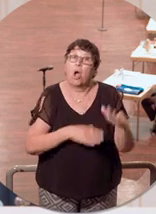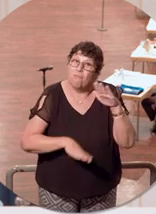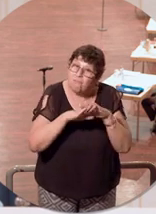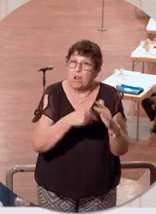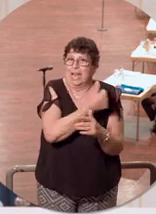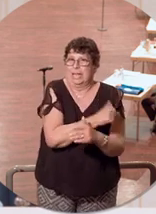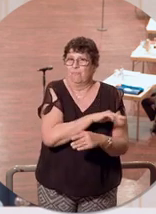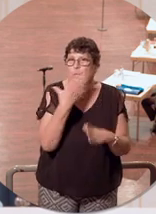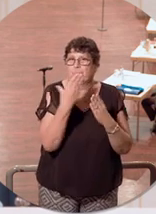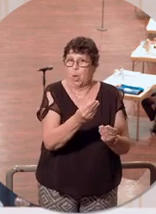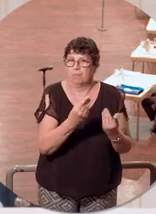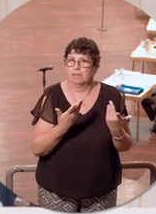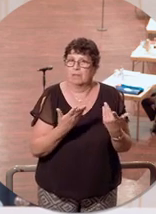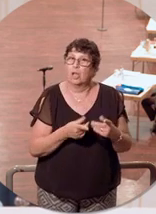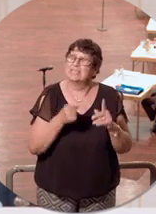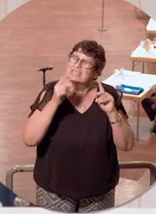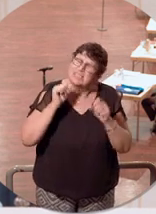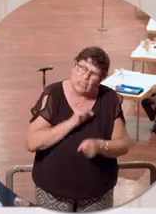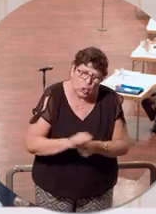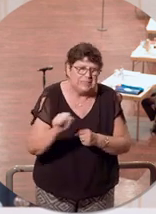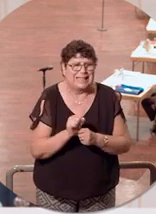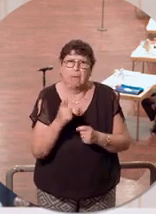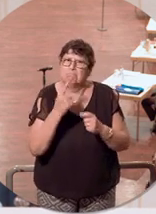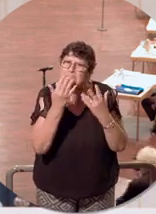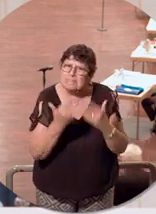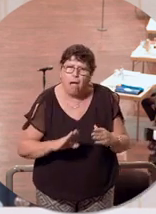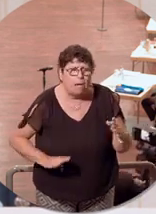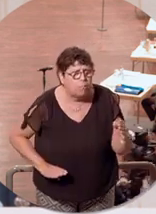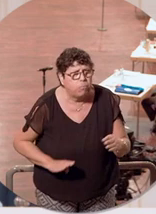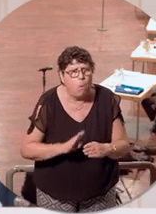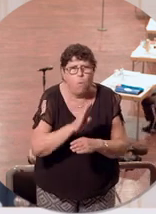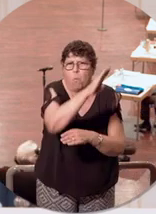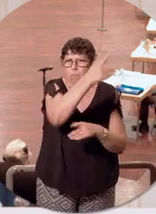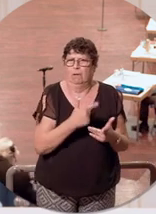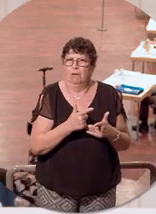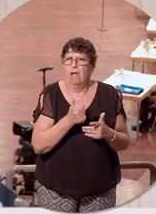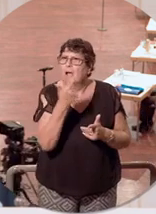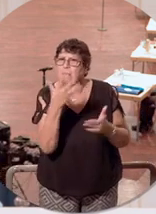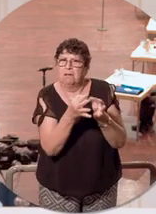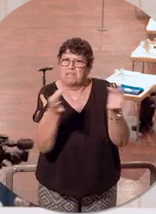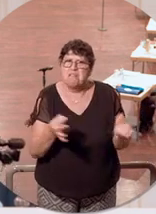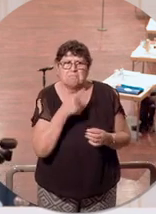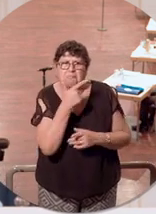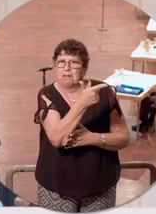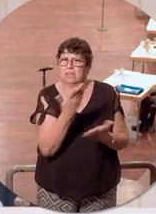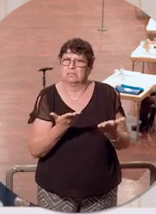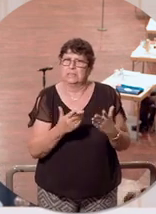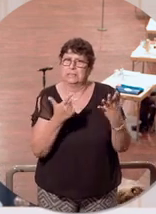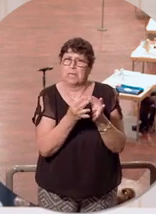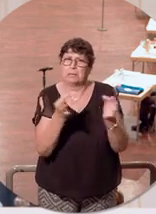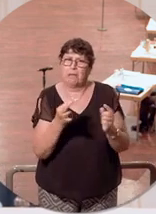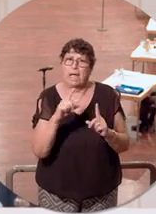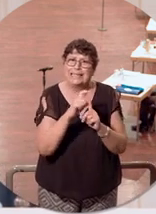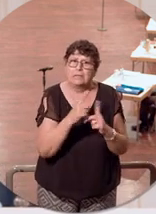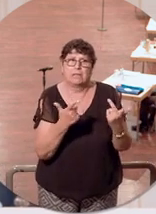teilweise etwas mehr. Und dennoch steigen die Fallzahlen rasant an. Innerhalb weniger Tage in Großbritannien hat sich die Sieben-Tage